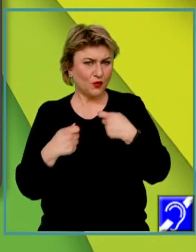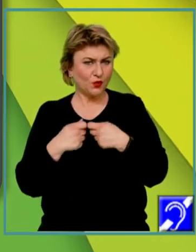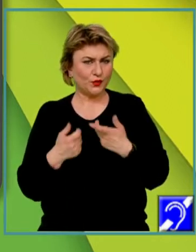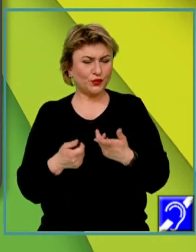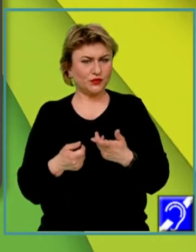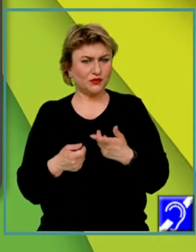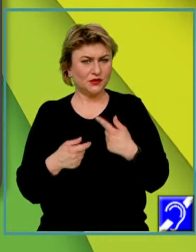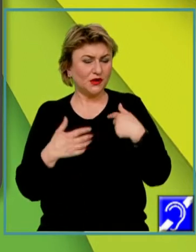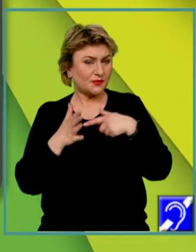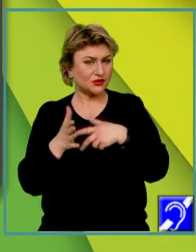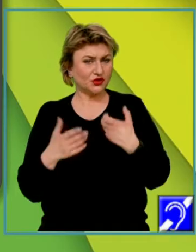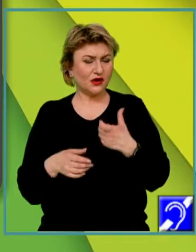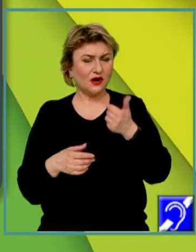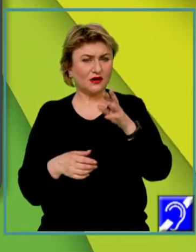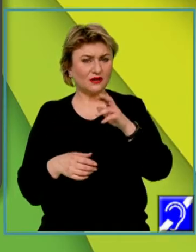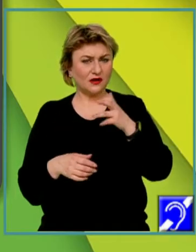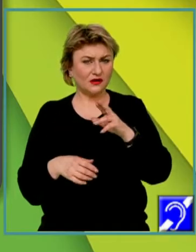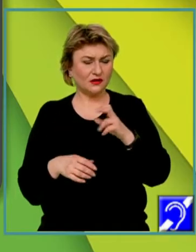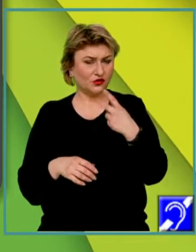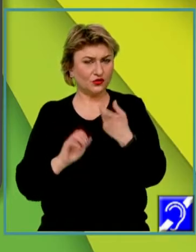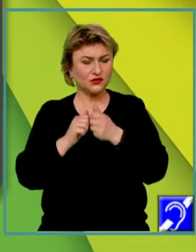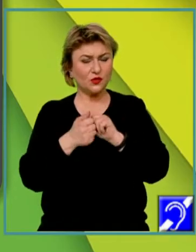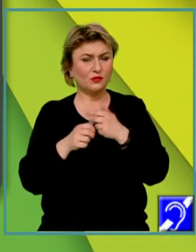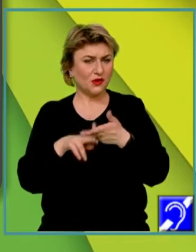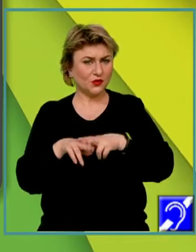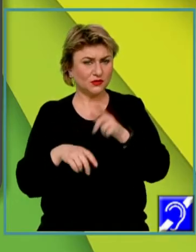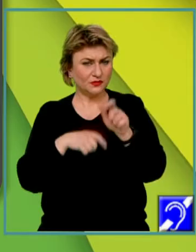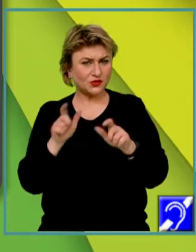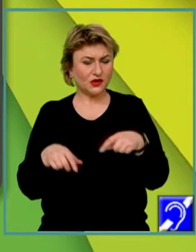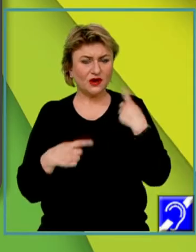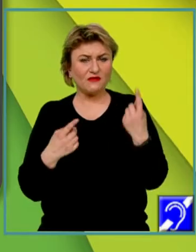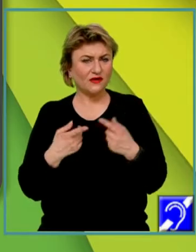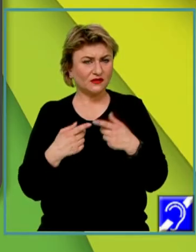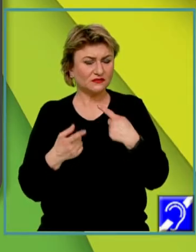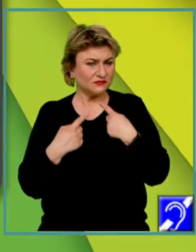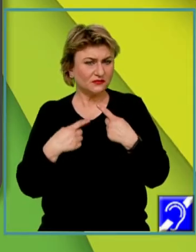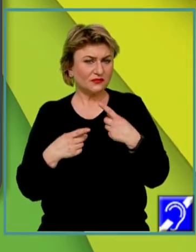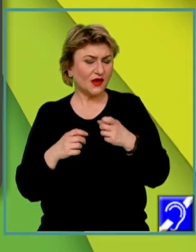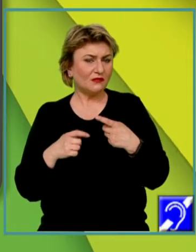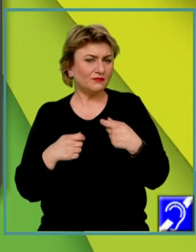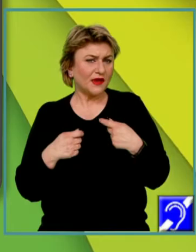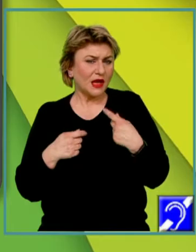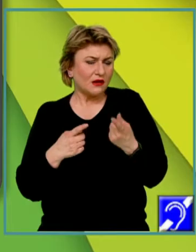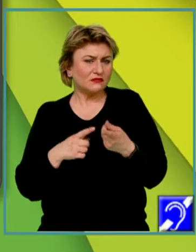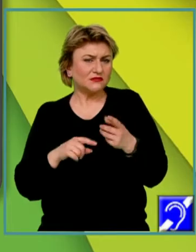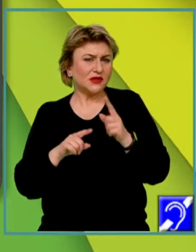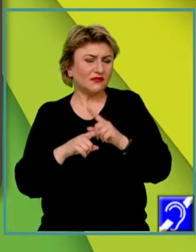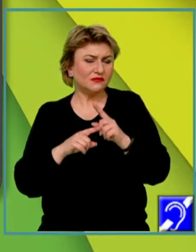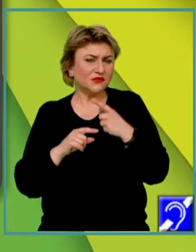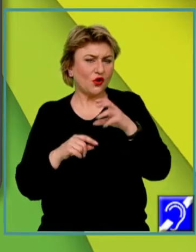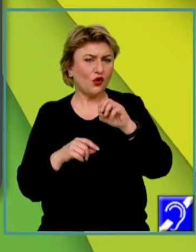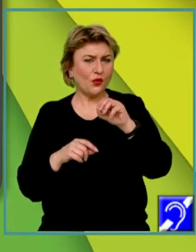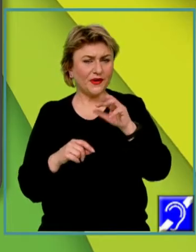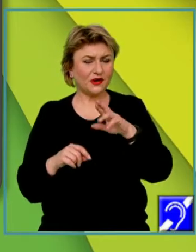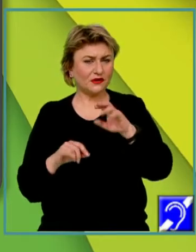reprezintă o agregare umană de două sau mai multe persoane, aflată într-o interacțiune de cooperare și solidaritate, ce au scopuri